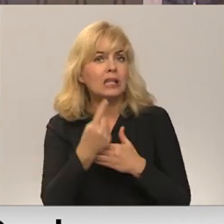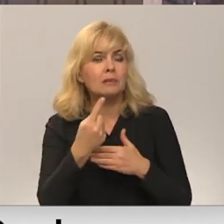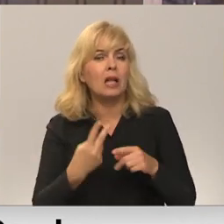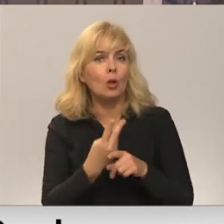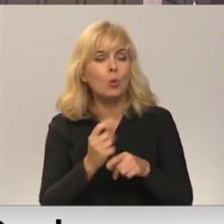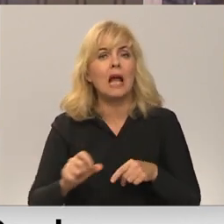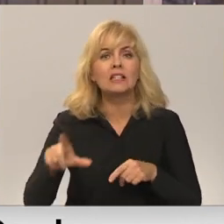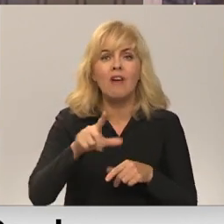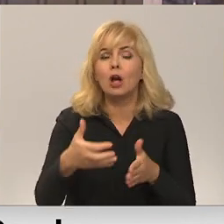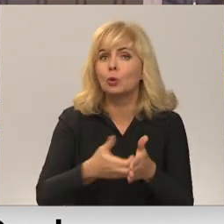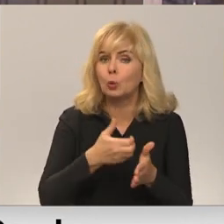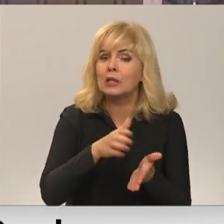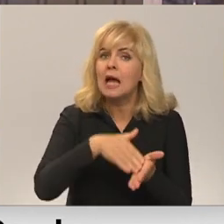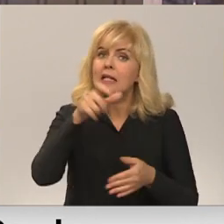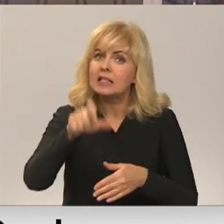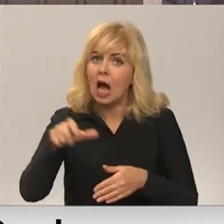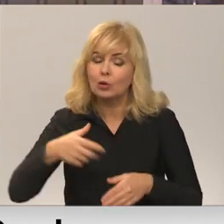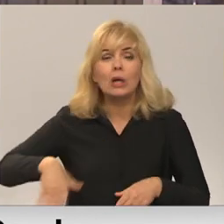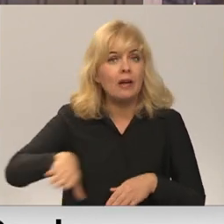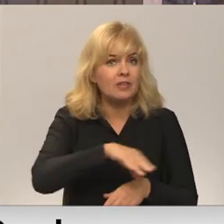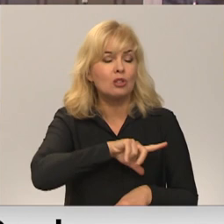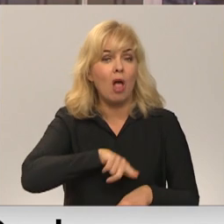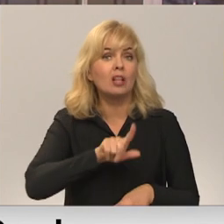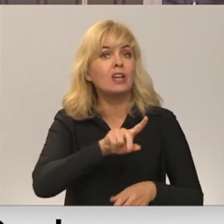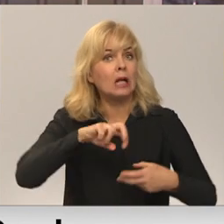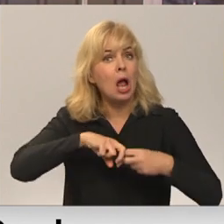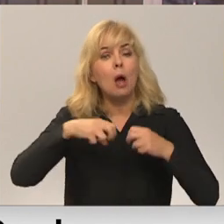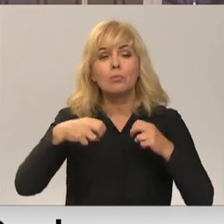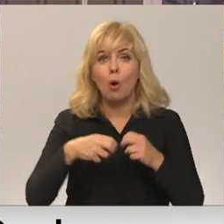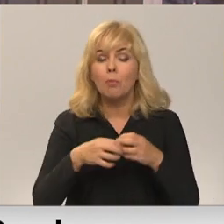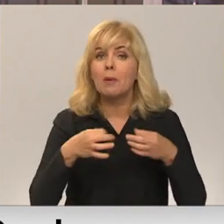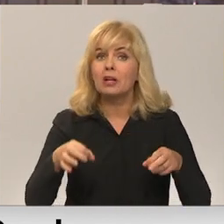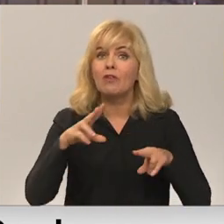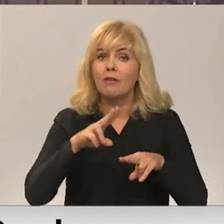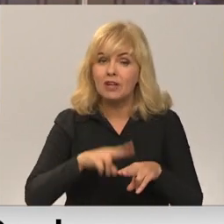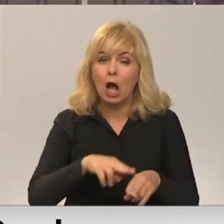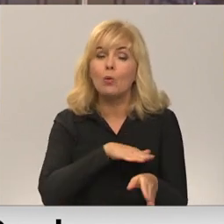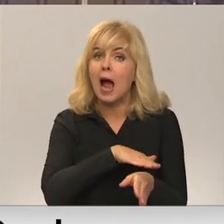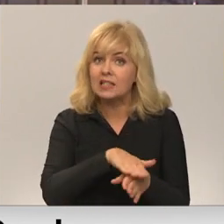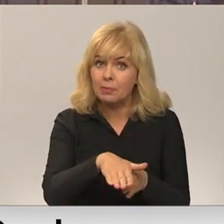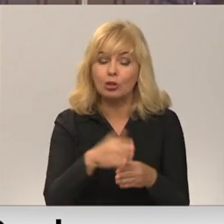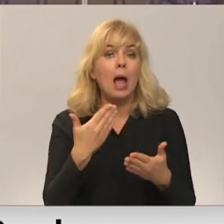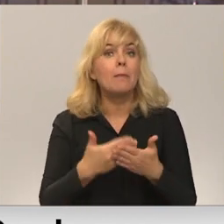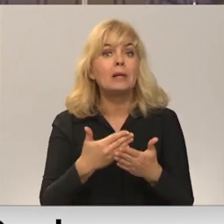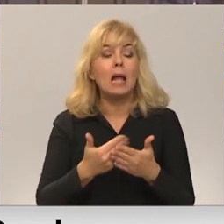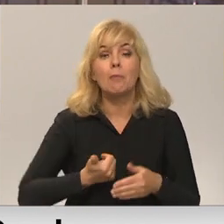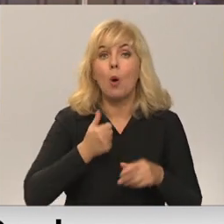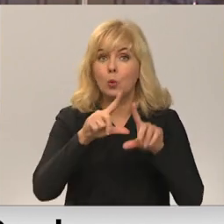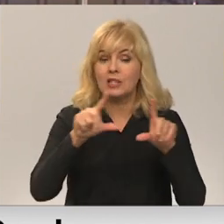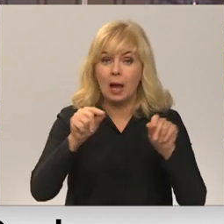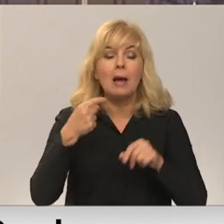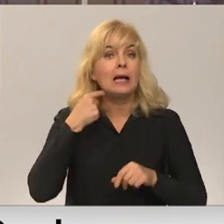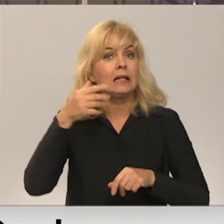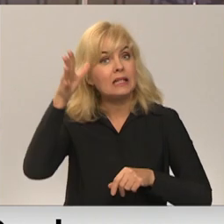vairāk nekā pērni trūcis sētnieku, un visā Latvijā ir problēmas ar brīvo vakāņu aizpildīšanu. Piemēram, uzņēmā Rīgas